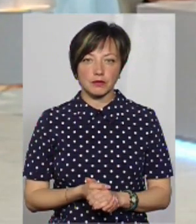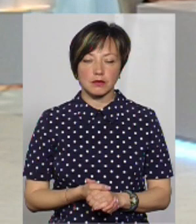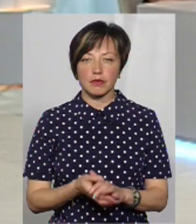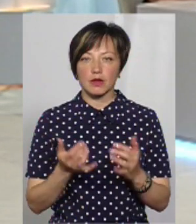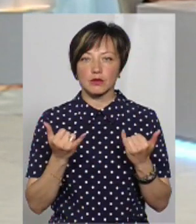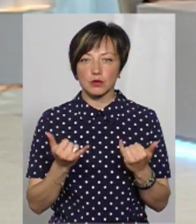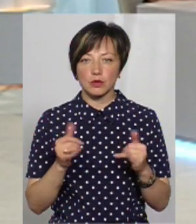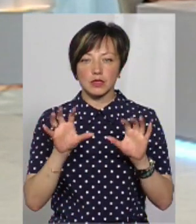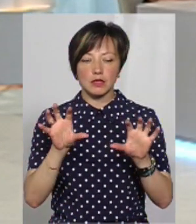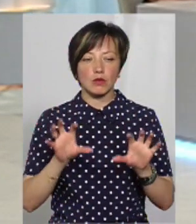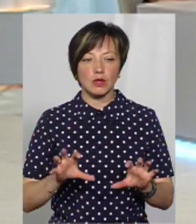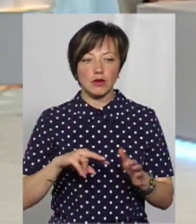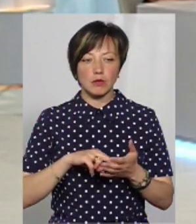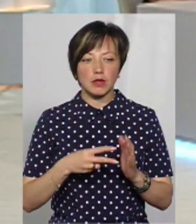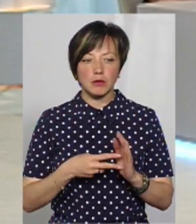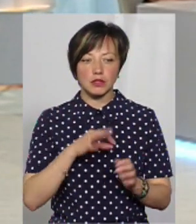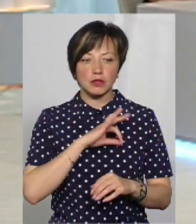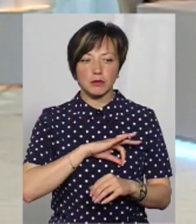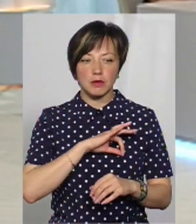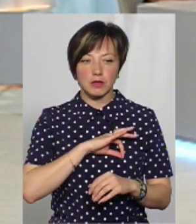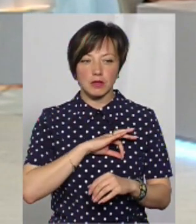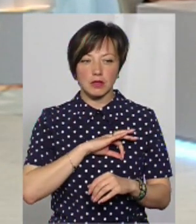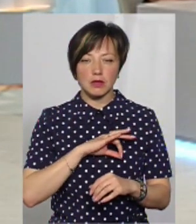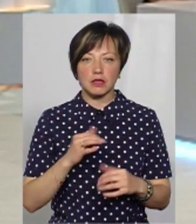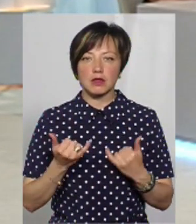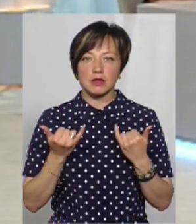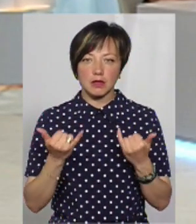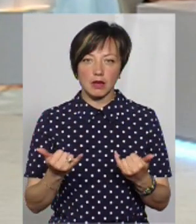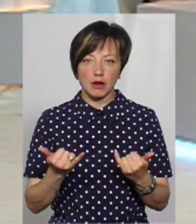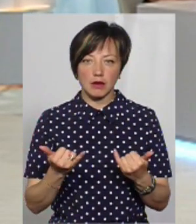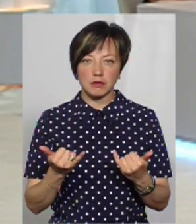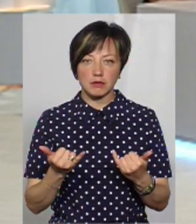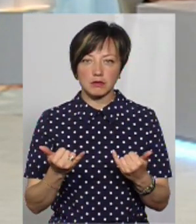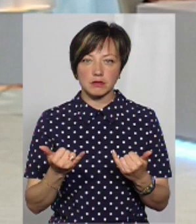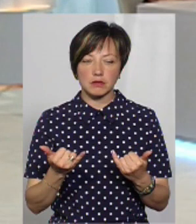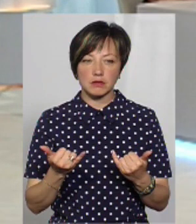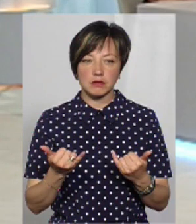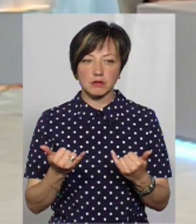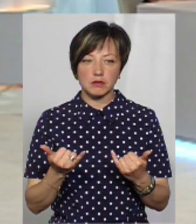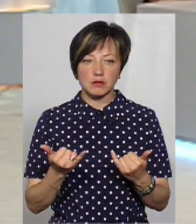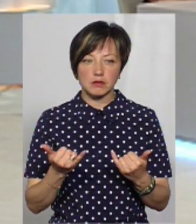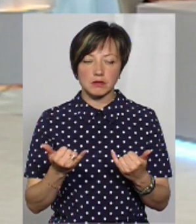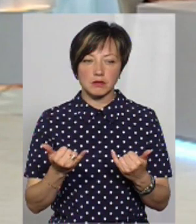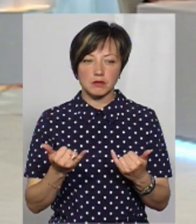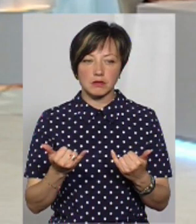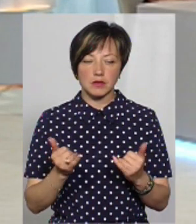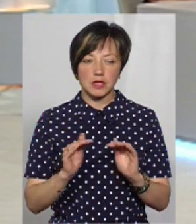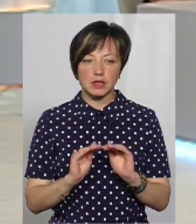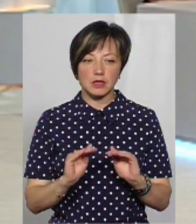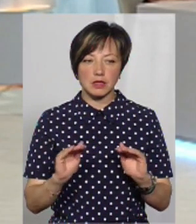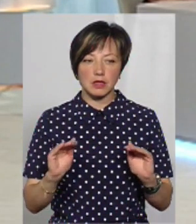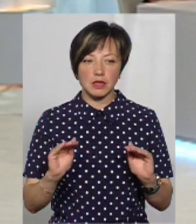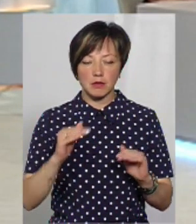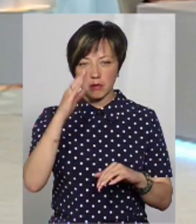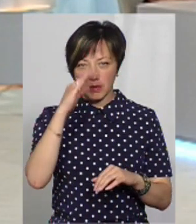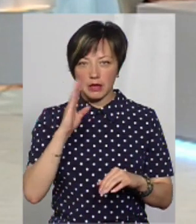Сьогодні законодавством передбачені пільги у нас для… Війна у нас на Сході – це для дітей,